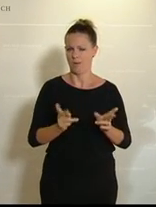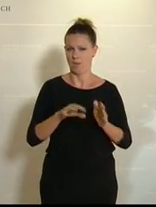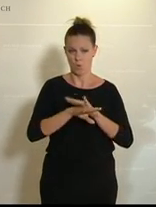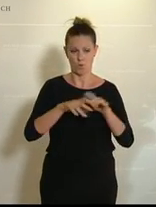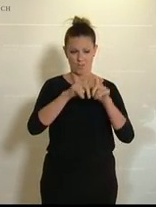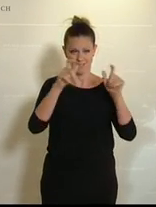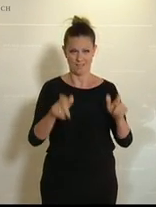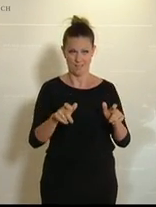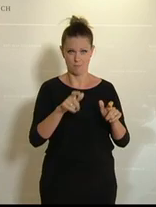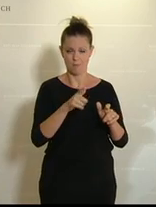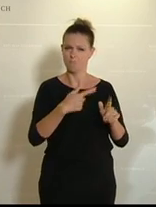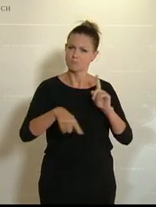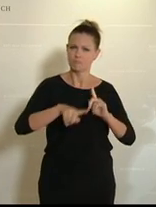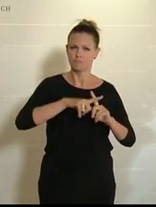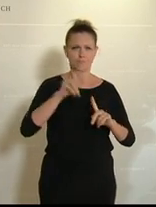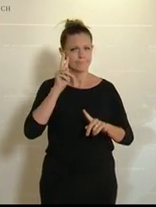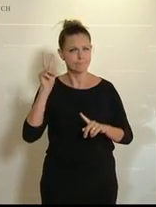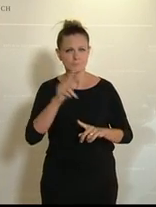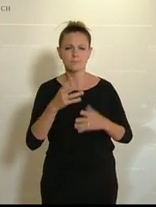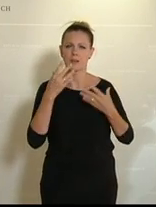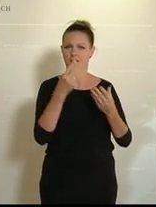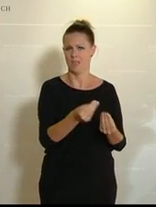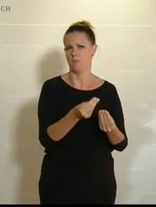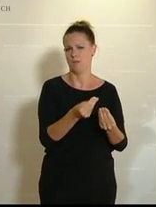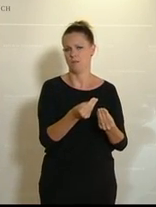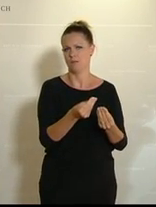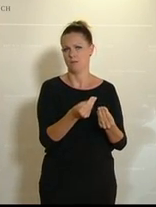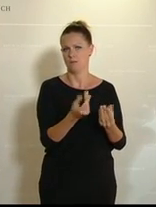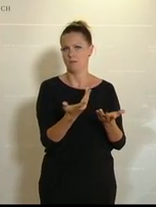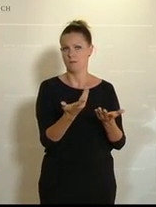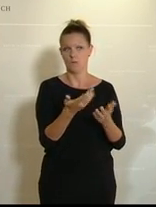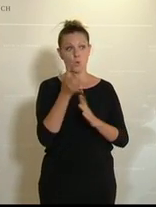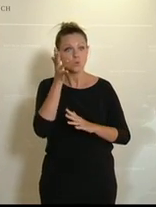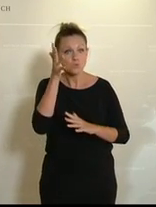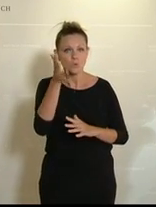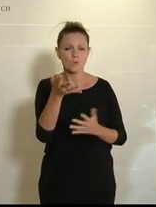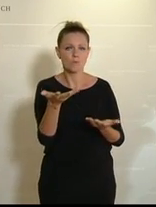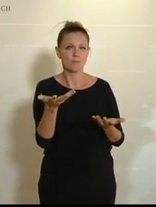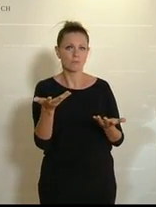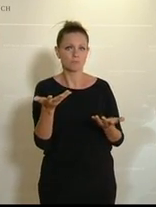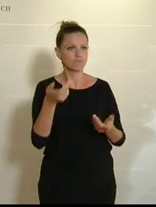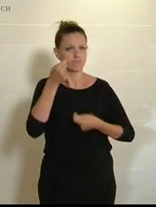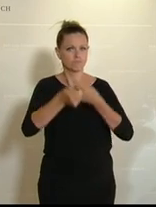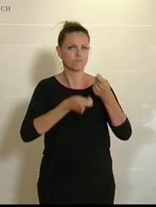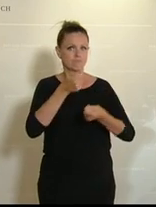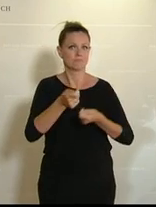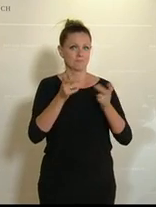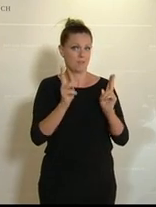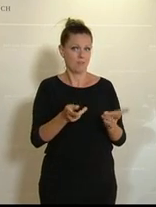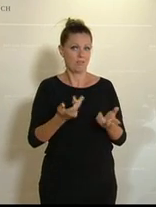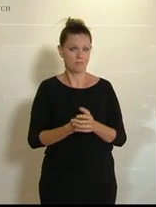wieder die Zuversicht zu geben, in eine Zukunft zu investieren.